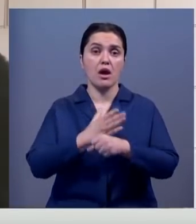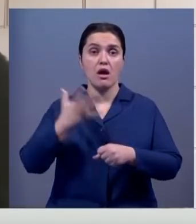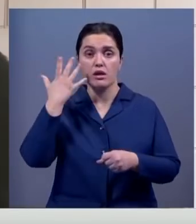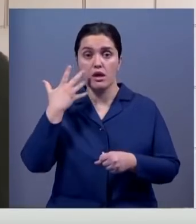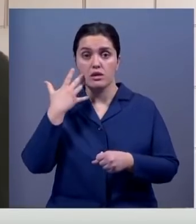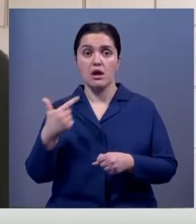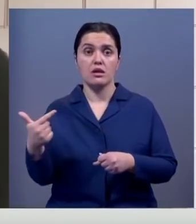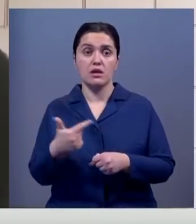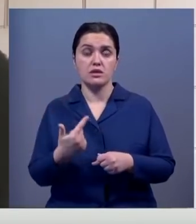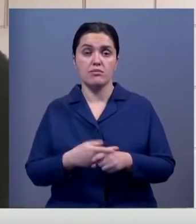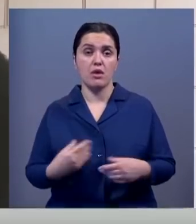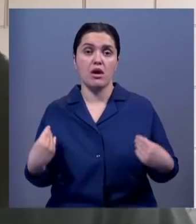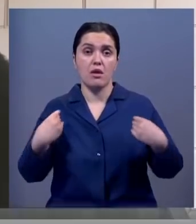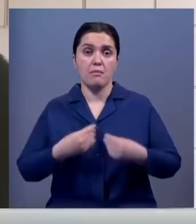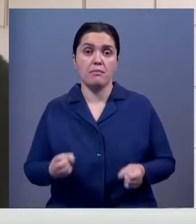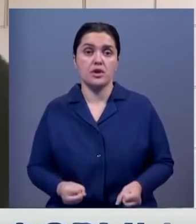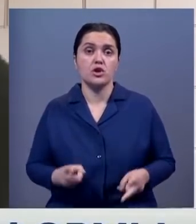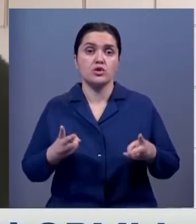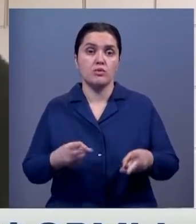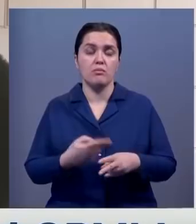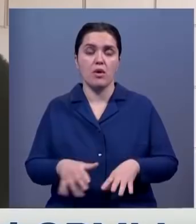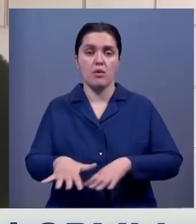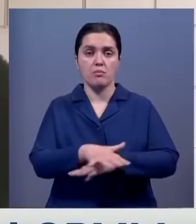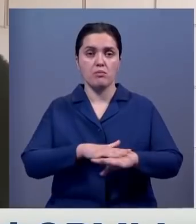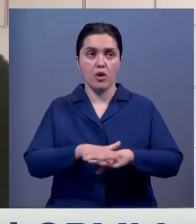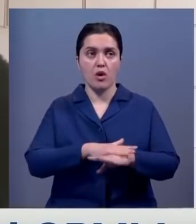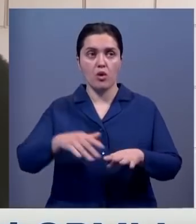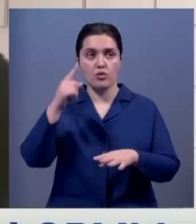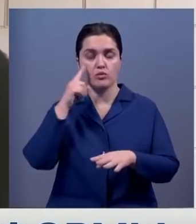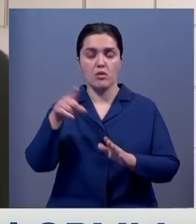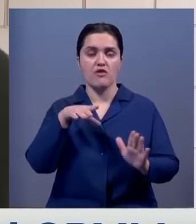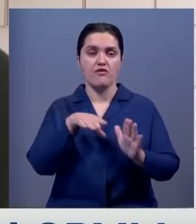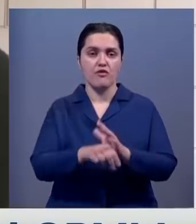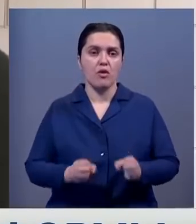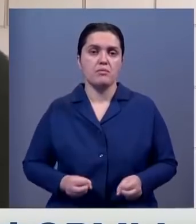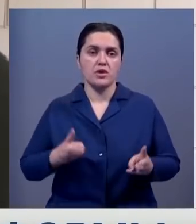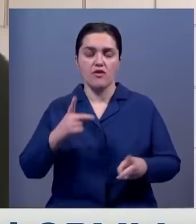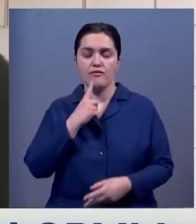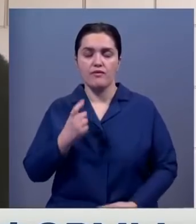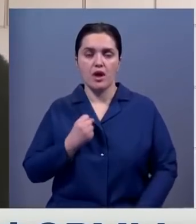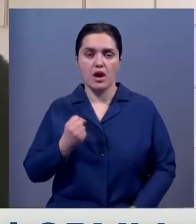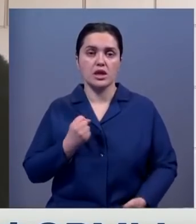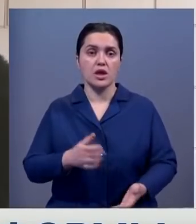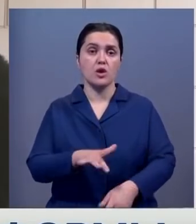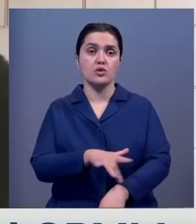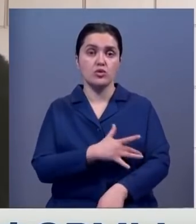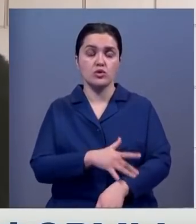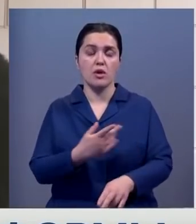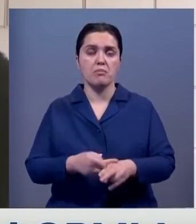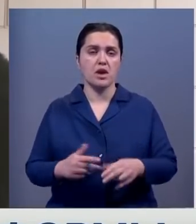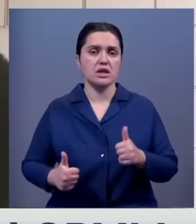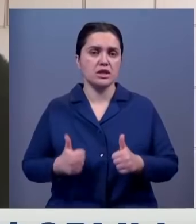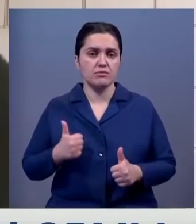гражданский в камуфляже совершает преступление, общество расценивает как преступление военнослужащего. Это подрывает имидж